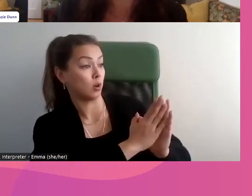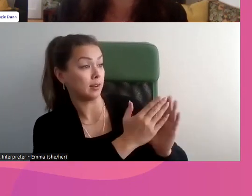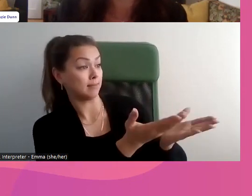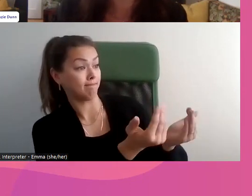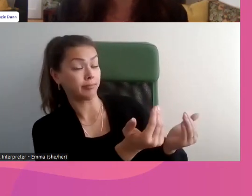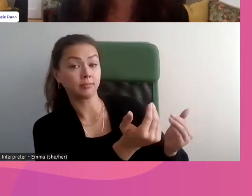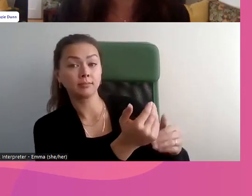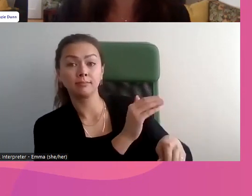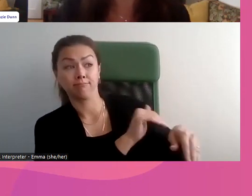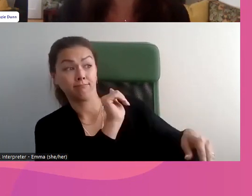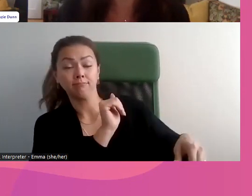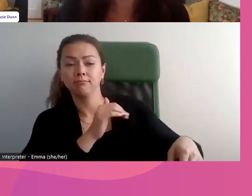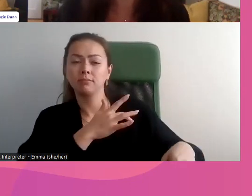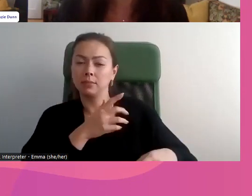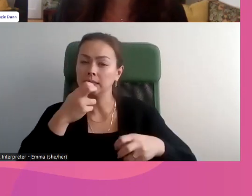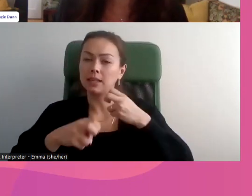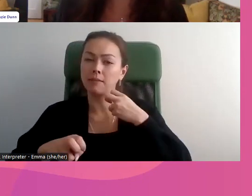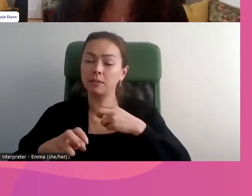enlever ces photos.